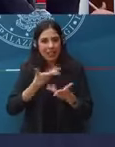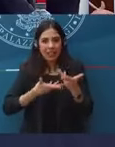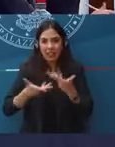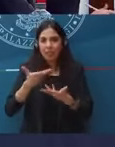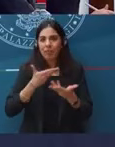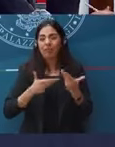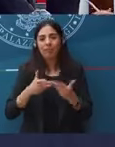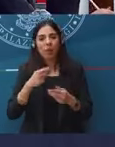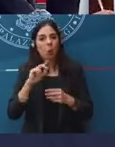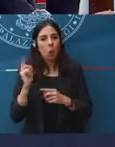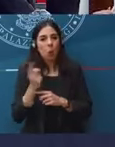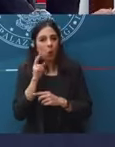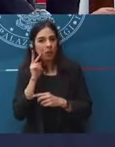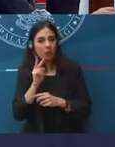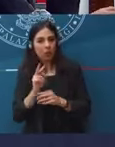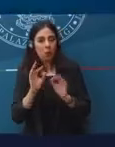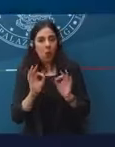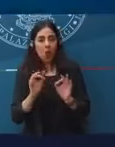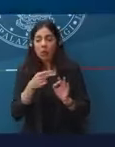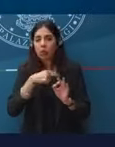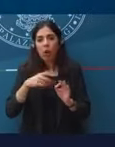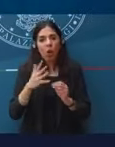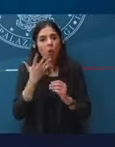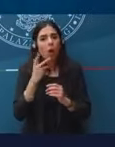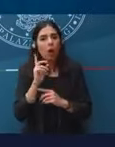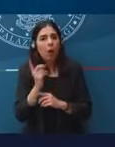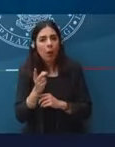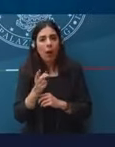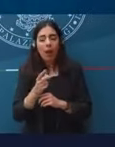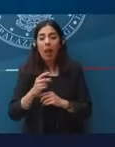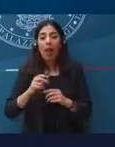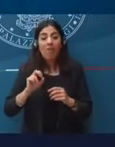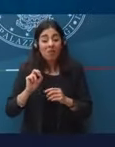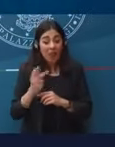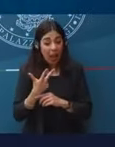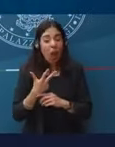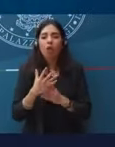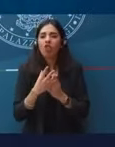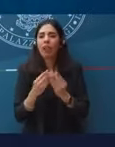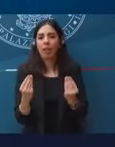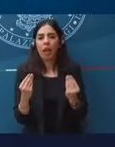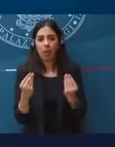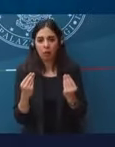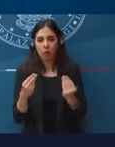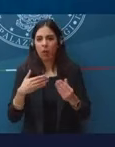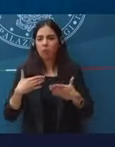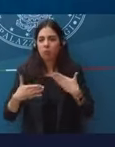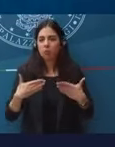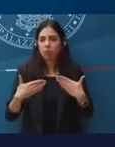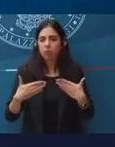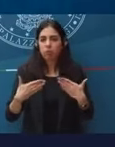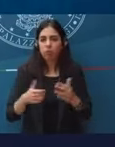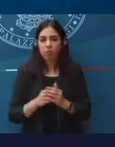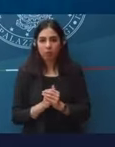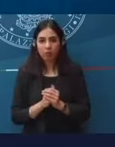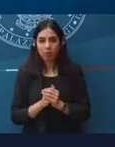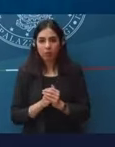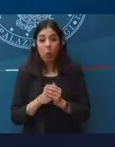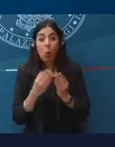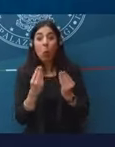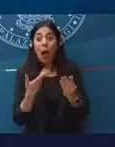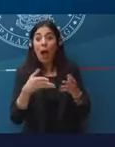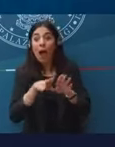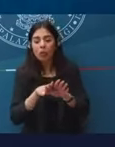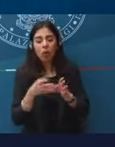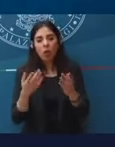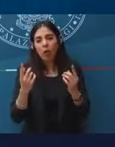il più possibile, e il più rapidamente possibile. E non è che ci si chieda l'orizzonte, lo definisce